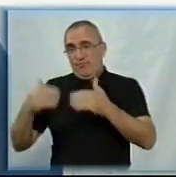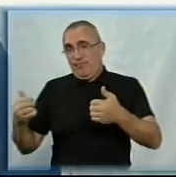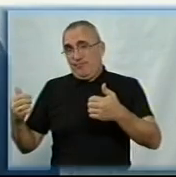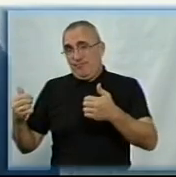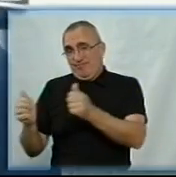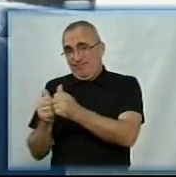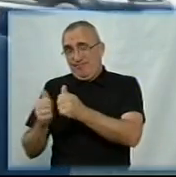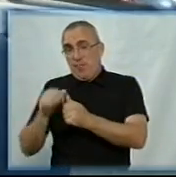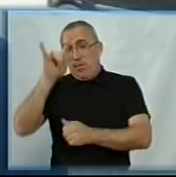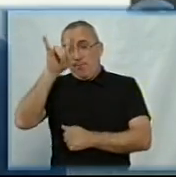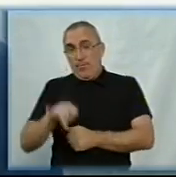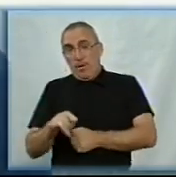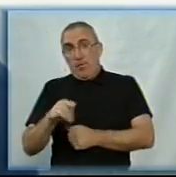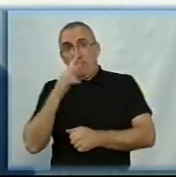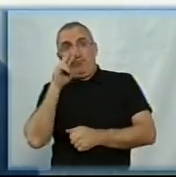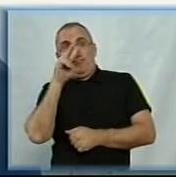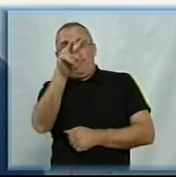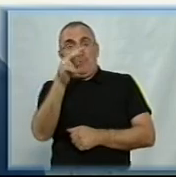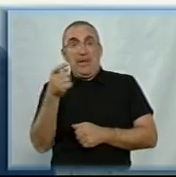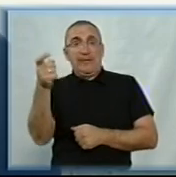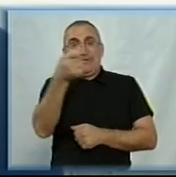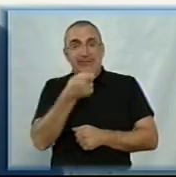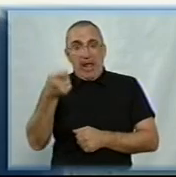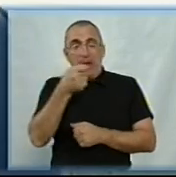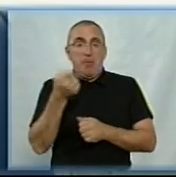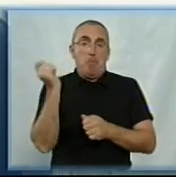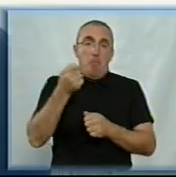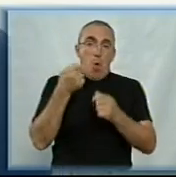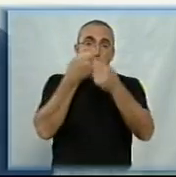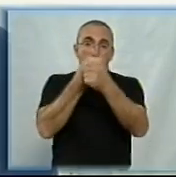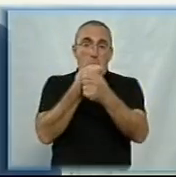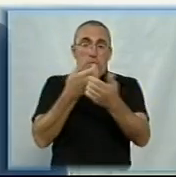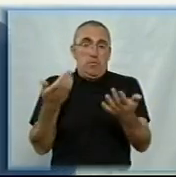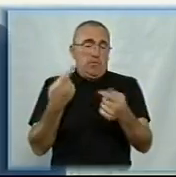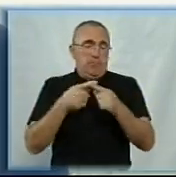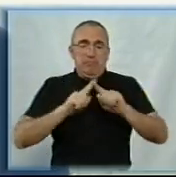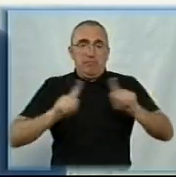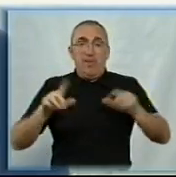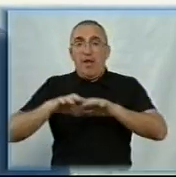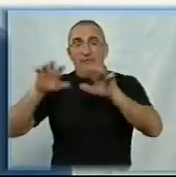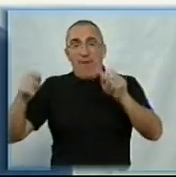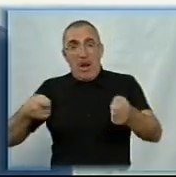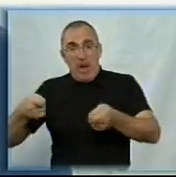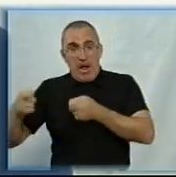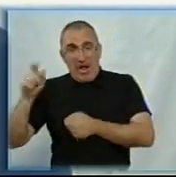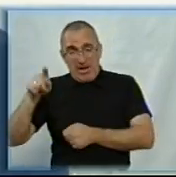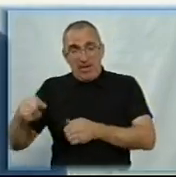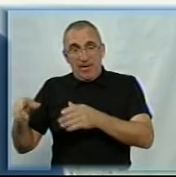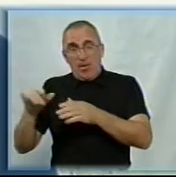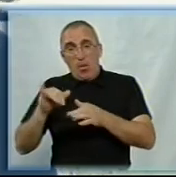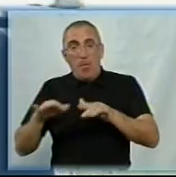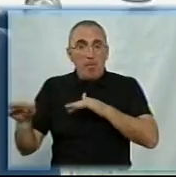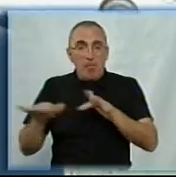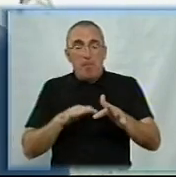виходять на серпи і молоти, розумієте? Це нонсенс, тому що влада йде по шляху